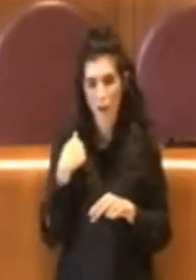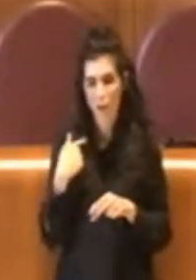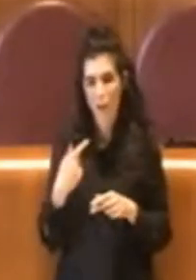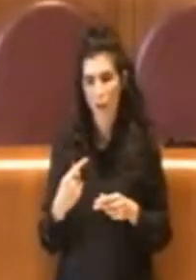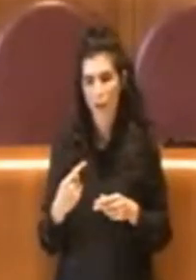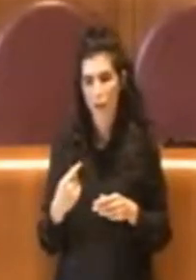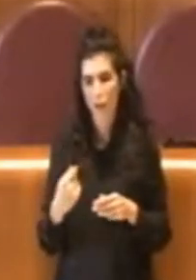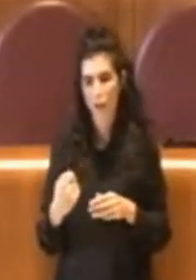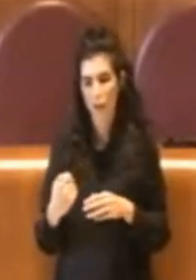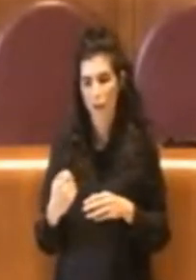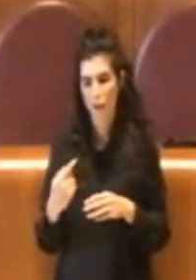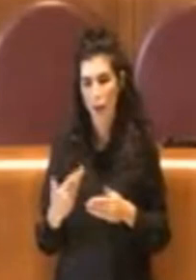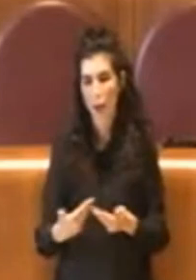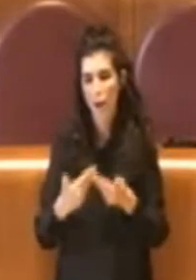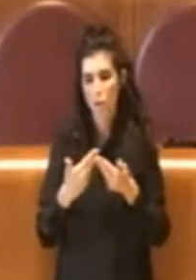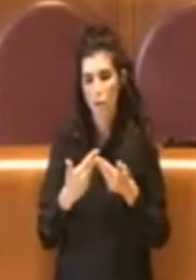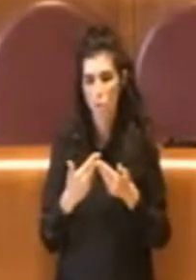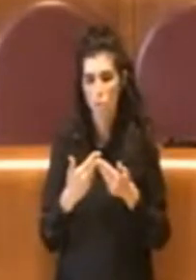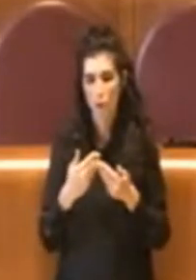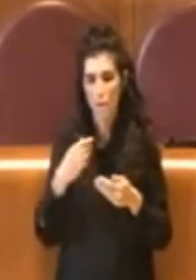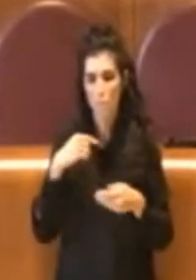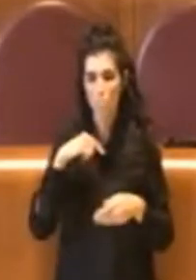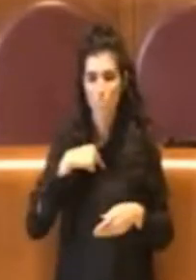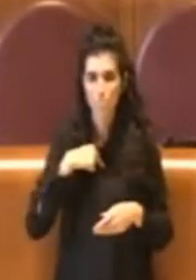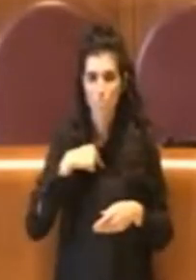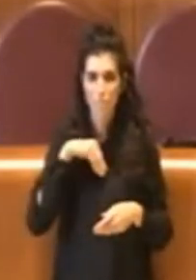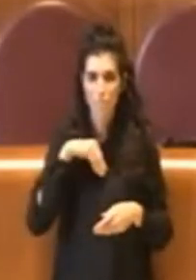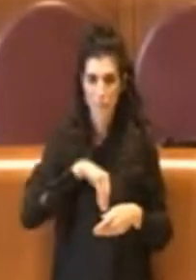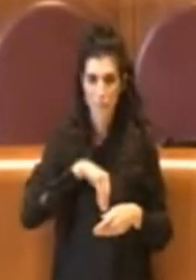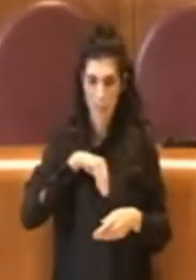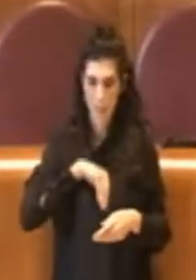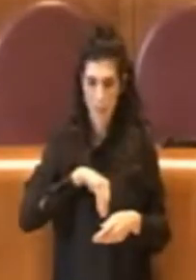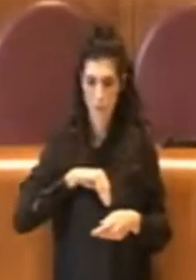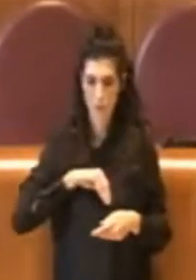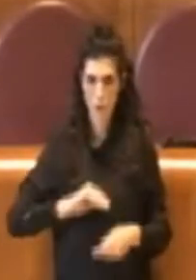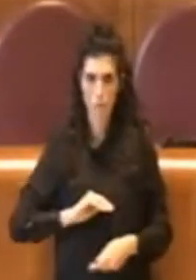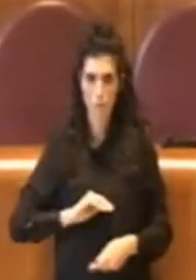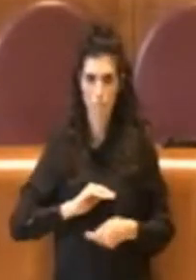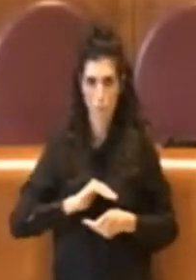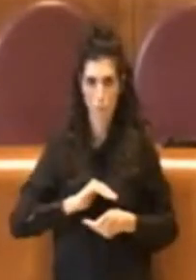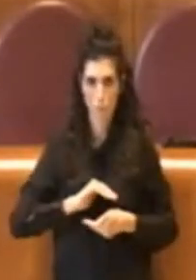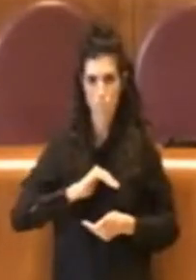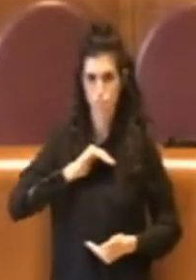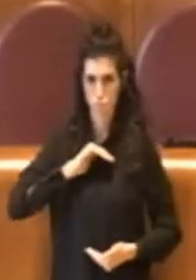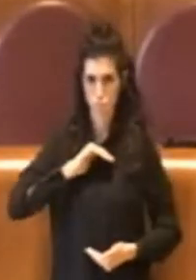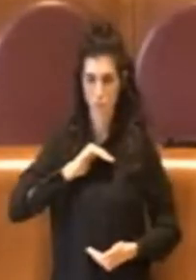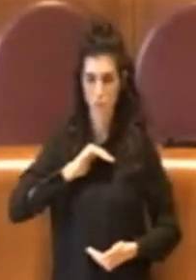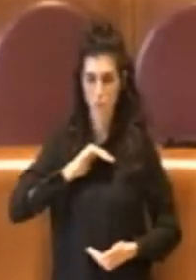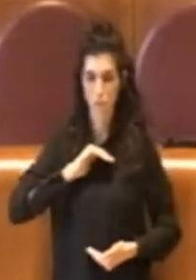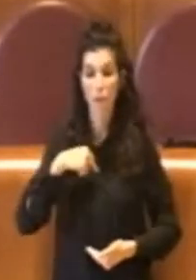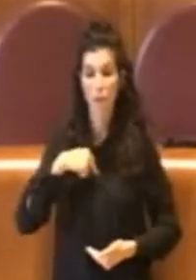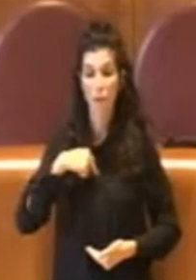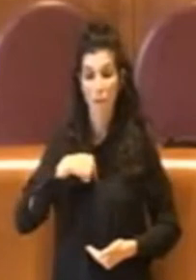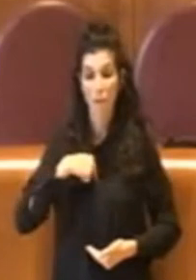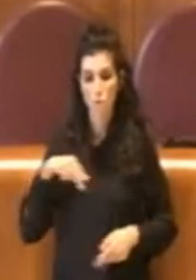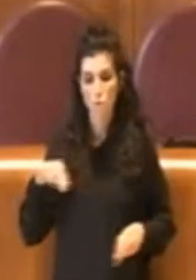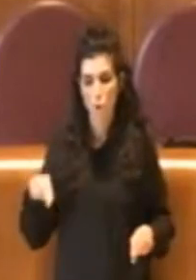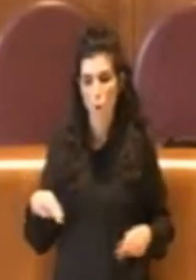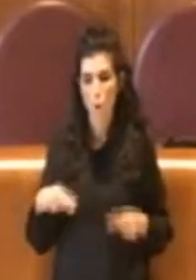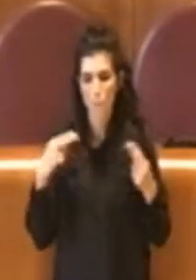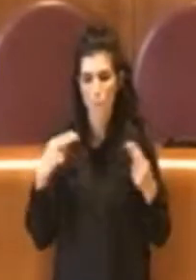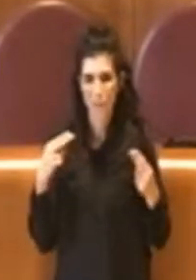il patrimonio di ognuno di noi, fino a scoprire che su questa